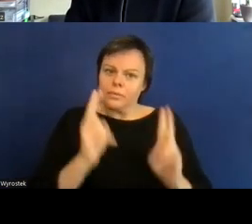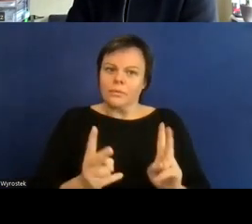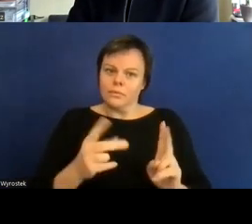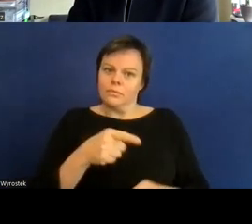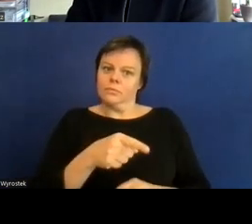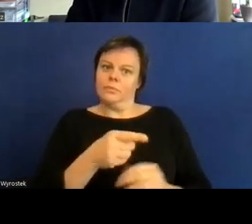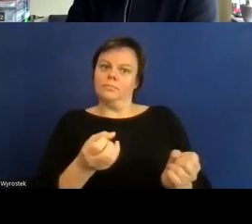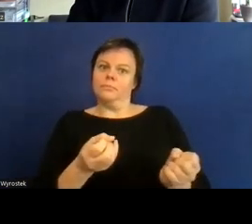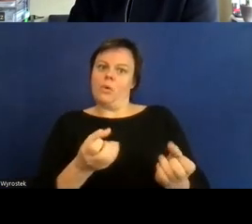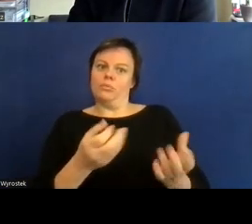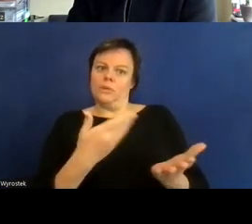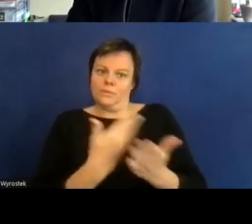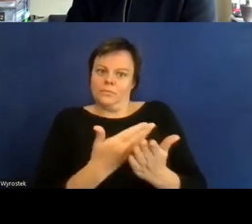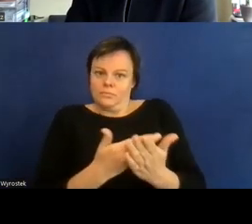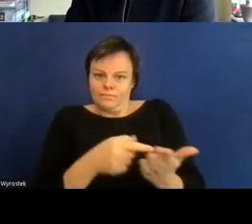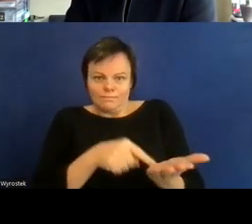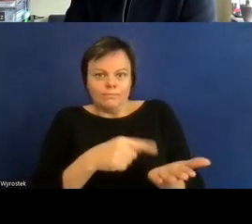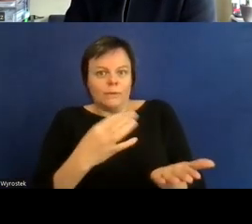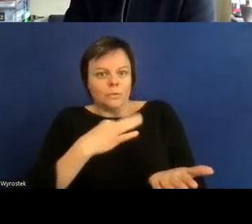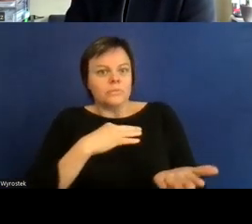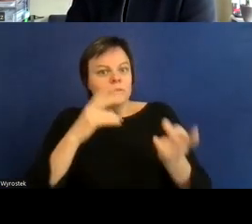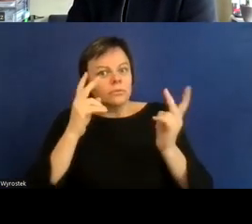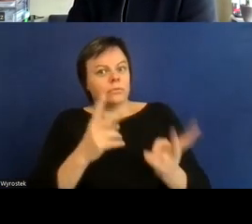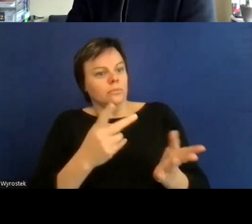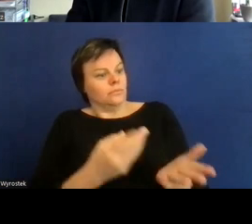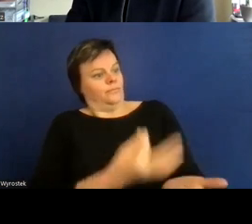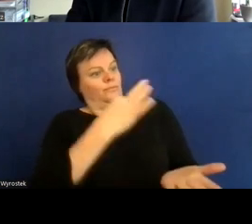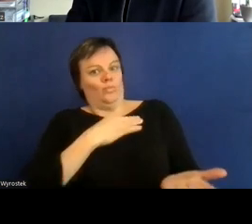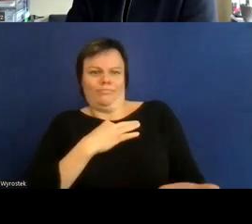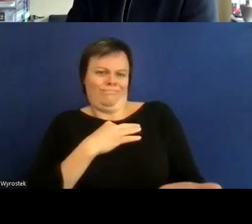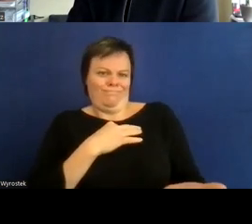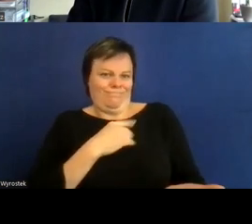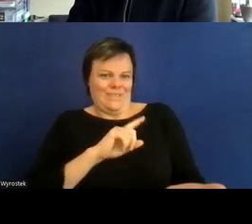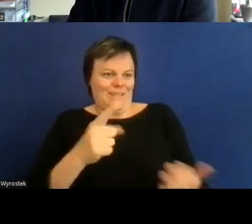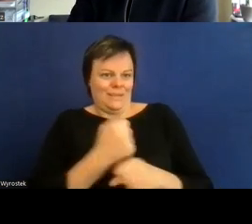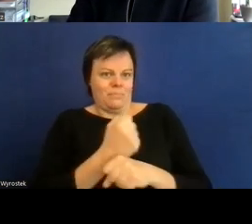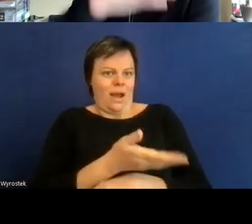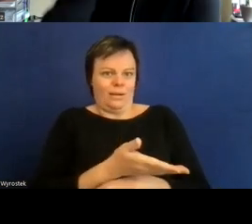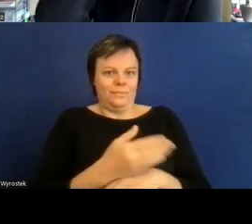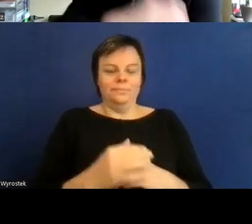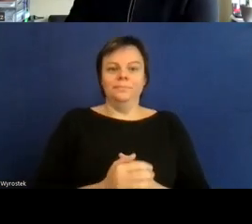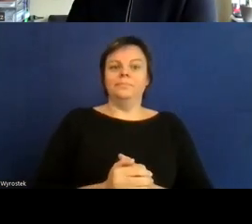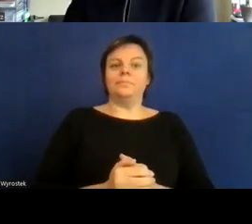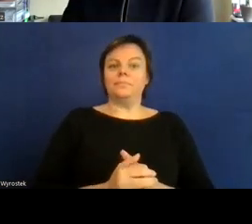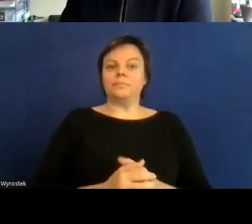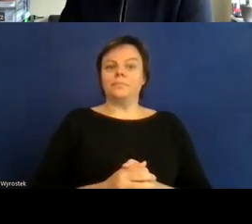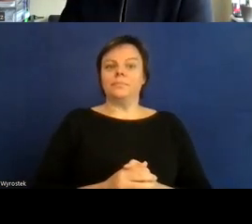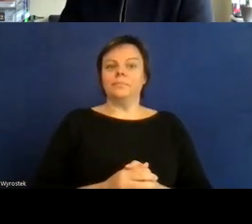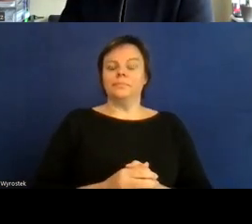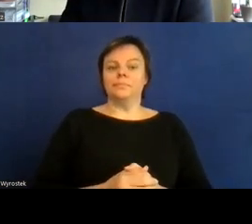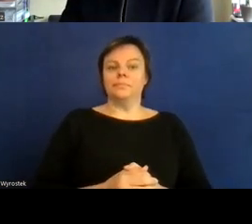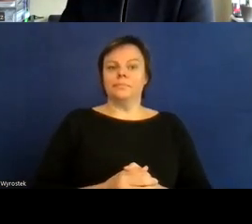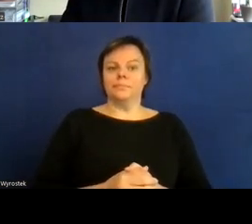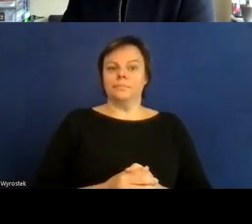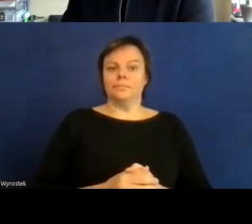gar nicht gemacht wurde sondern für menschen im rollstuhl von dem ich aber dennoch ganz ganz stark profitiere weil ich eben nicht mehr die stufen hochklettern muss